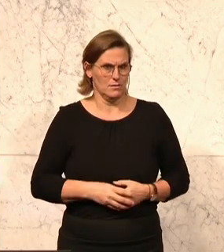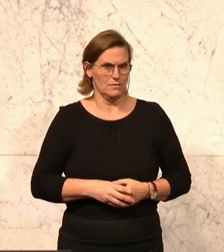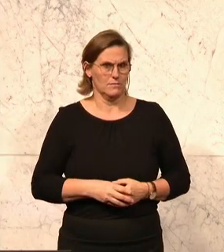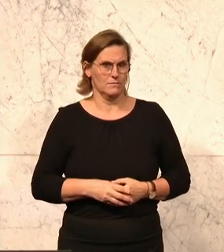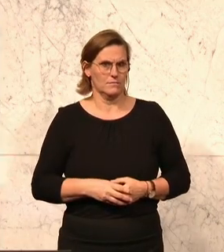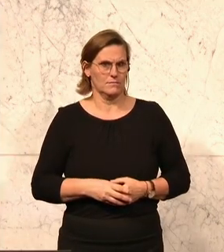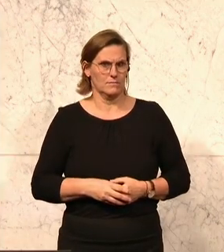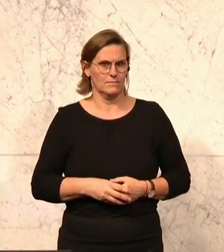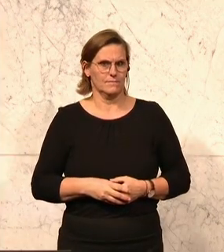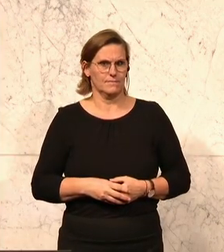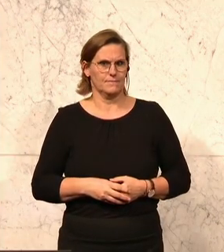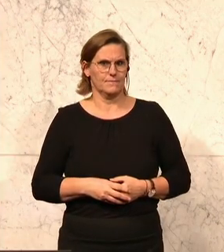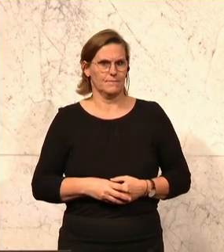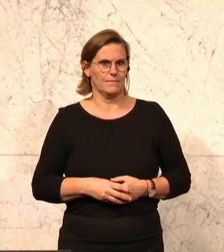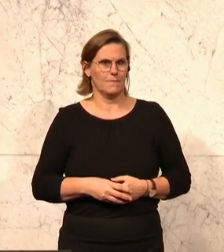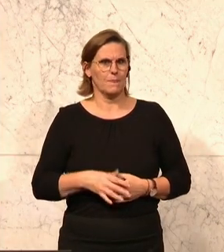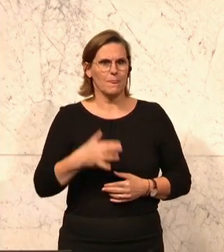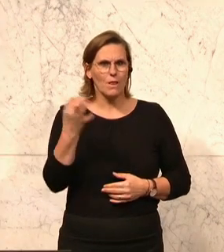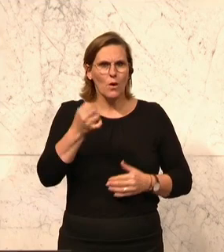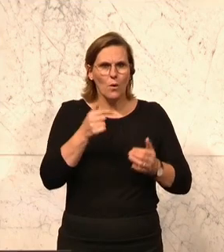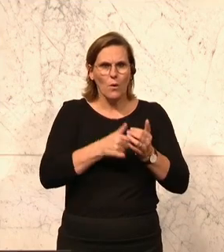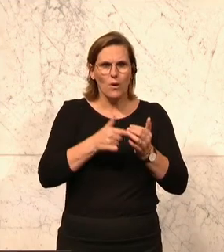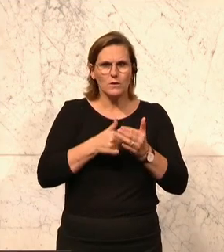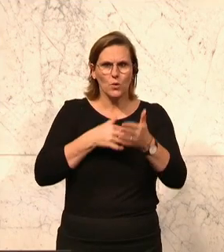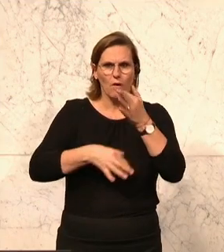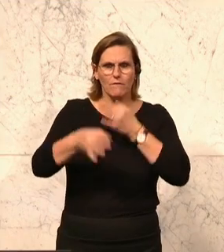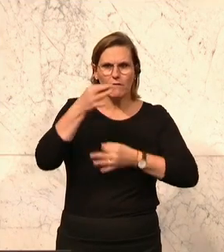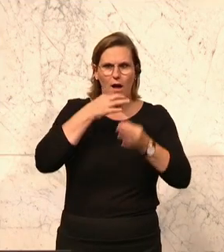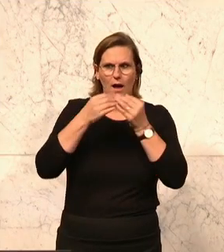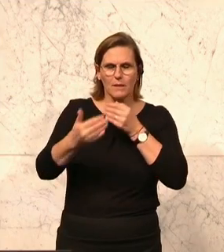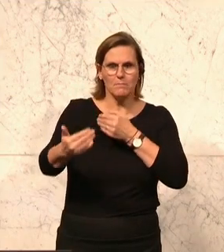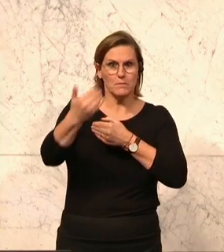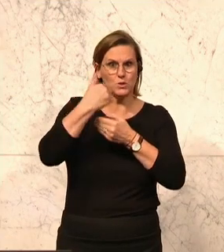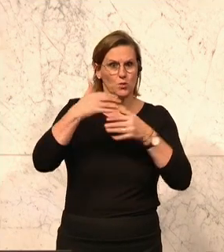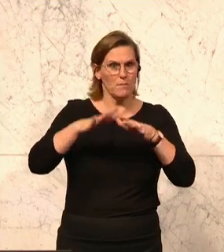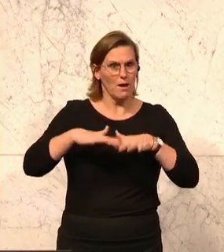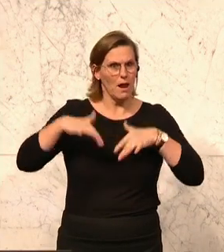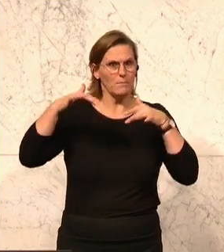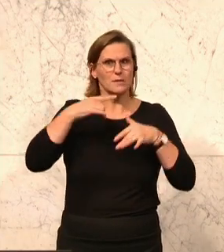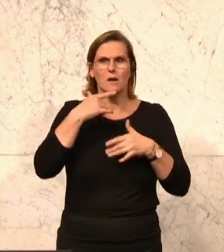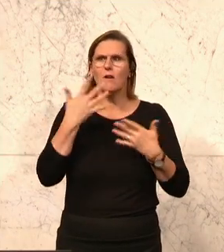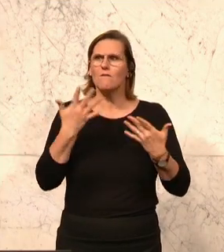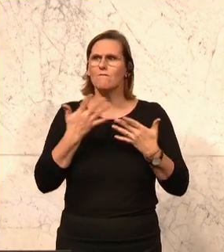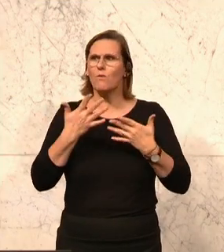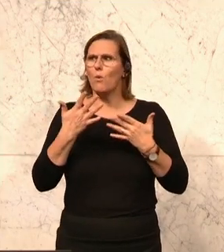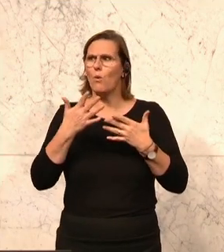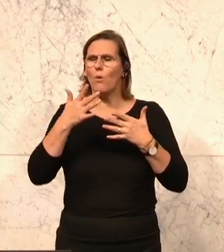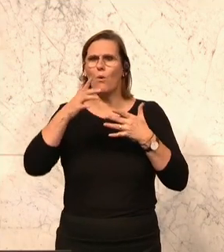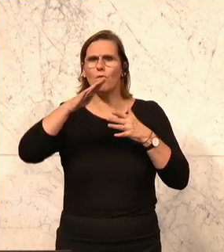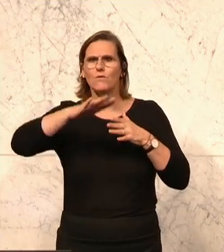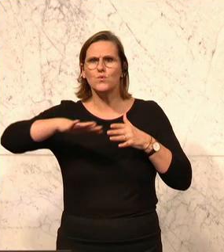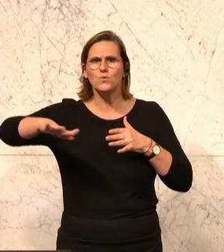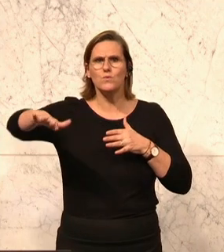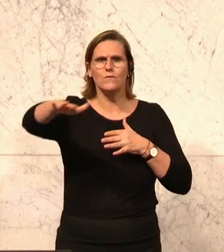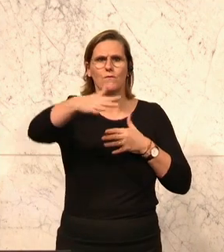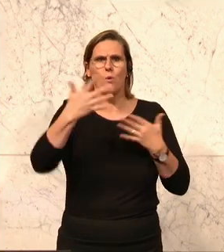die Besucher des Parlaments, wo denn der Flügel sei. Sie sind sehr